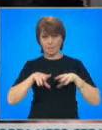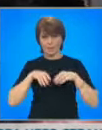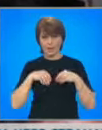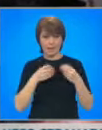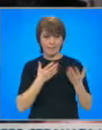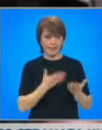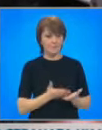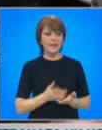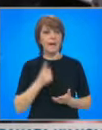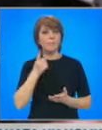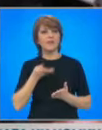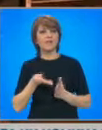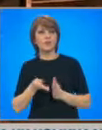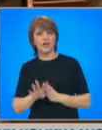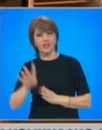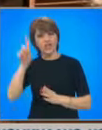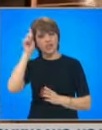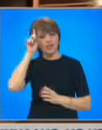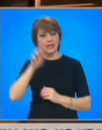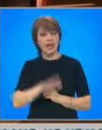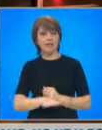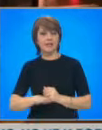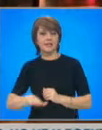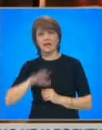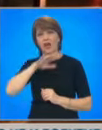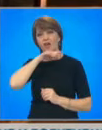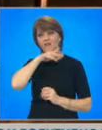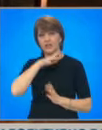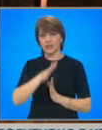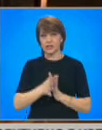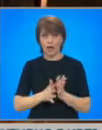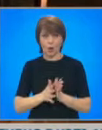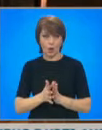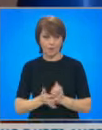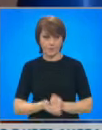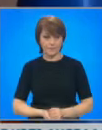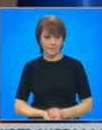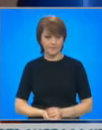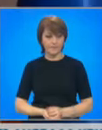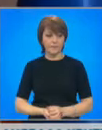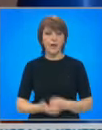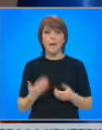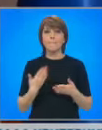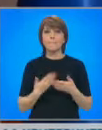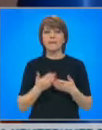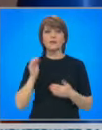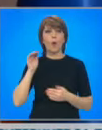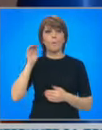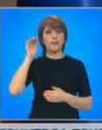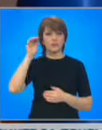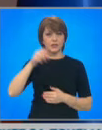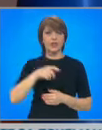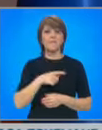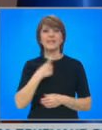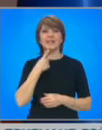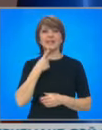за Русия тръгват жените, децата и възрастните, обяви проруският сепаратистски лидер в Донецк Денис Пушилин. В близко бъдеще президентът на Украина